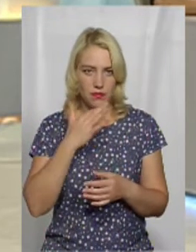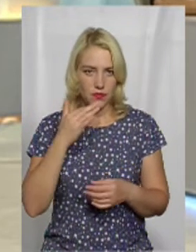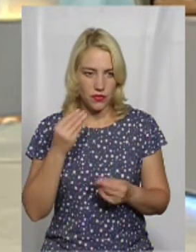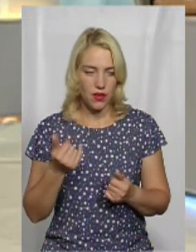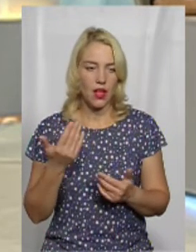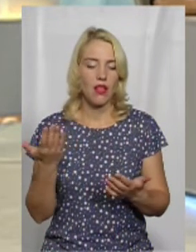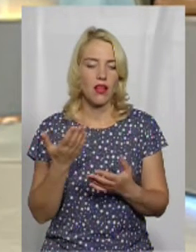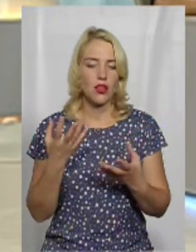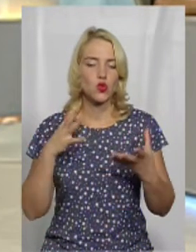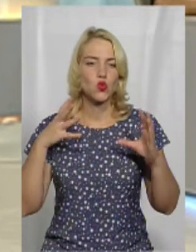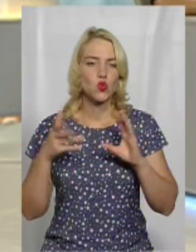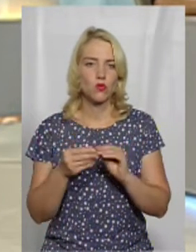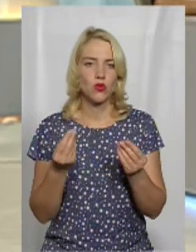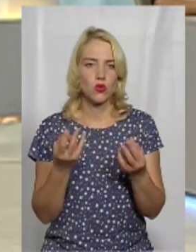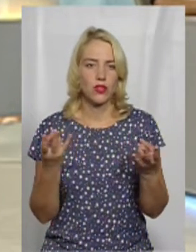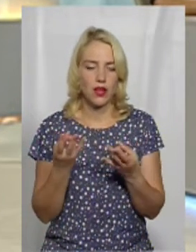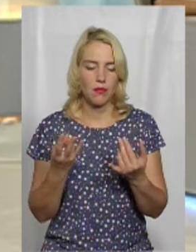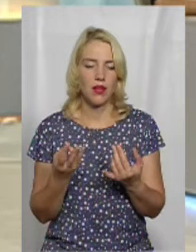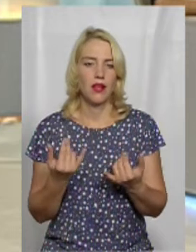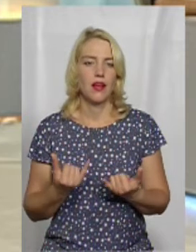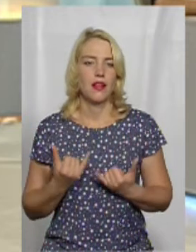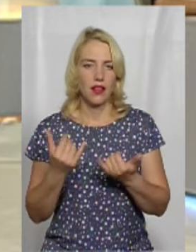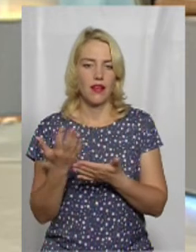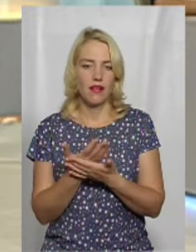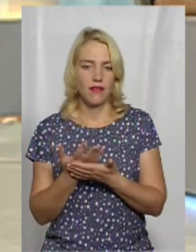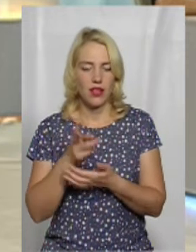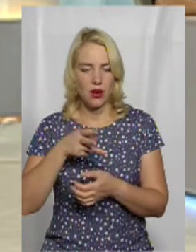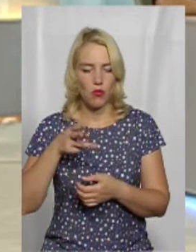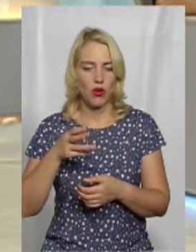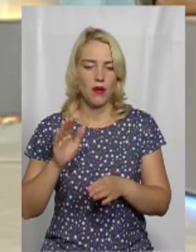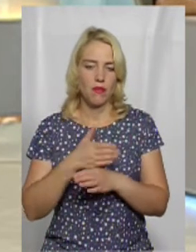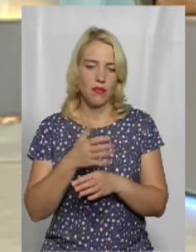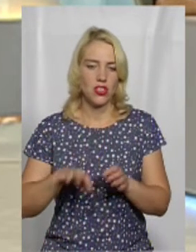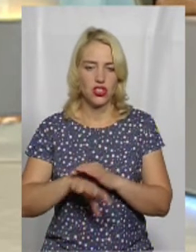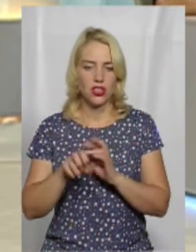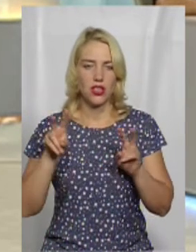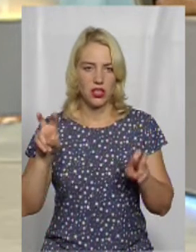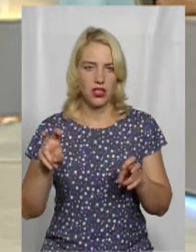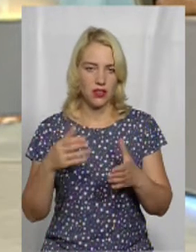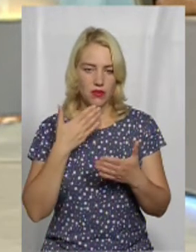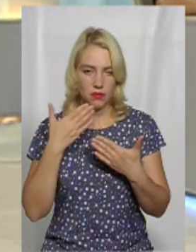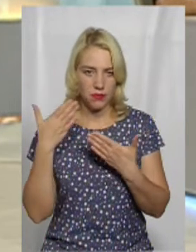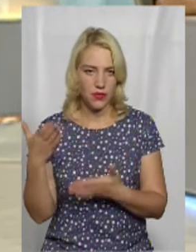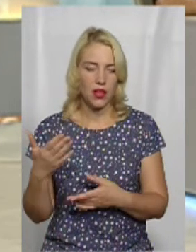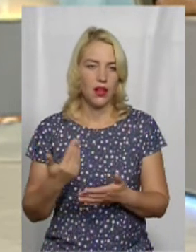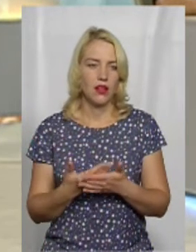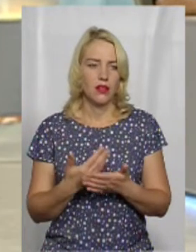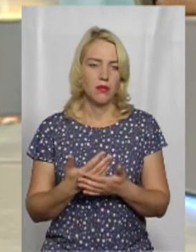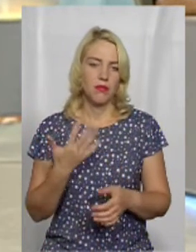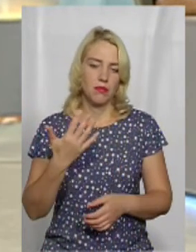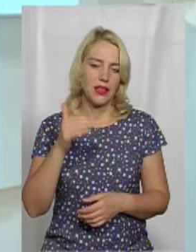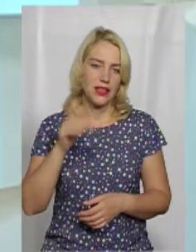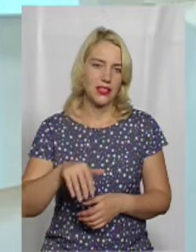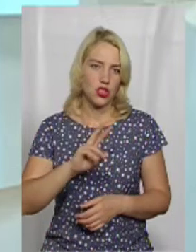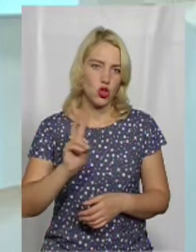фільм «Міжкрадіїв»? Ну, ми обговорюємо там різні суми, але в цілому сходимося десь в межах 5